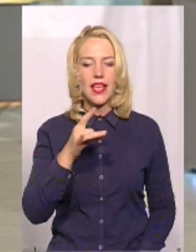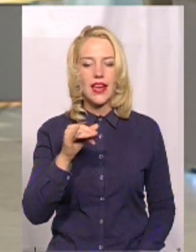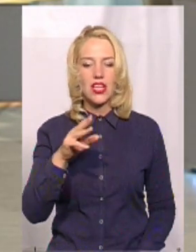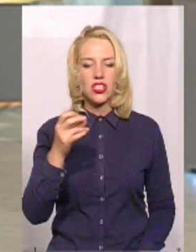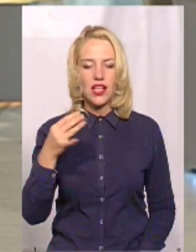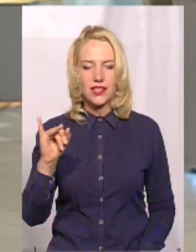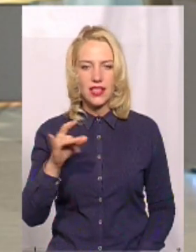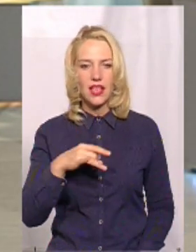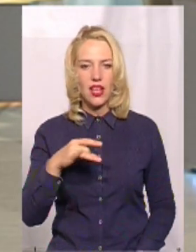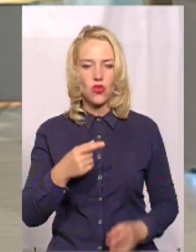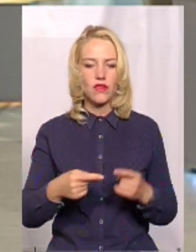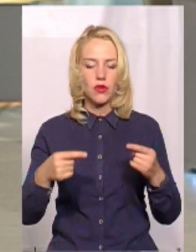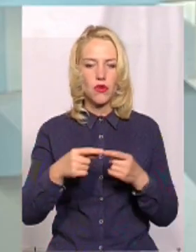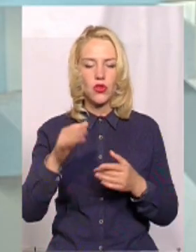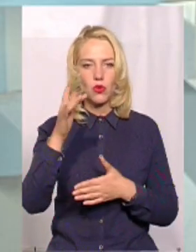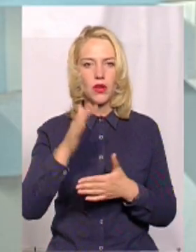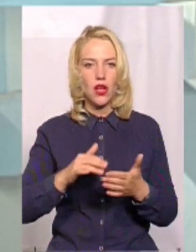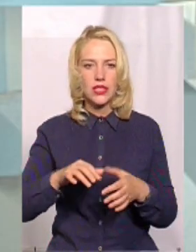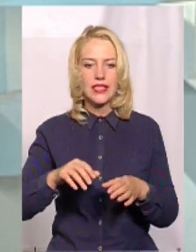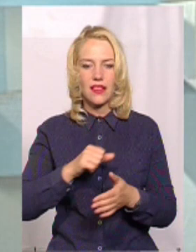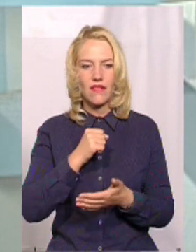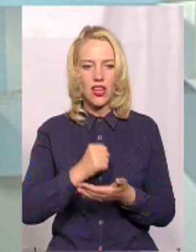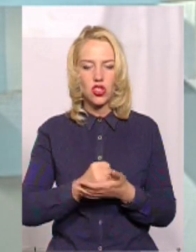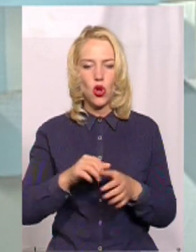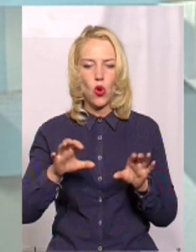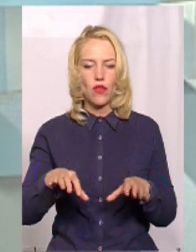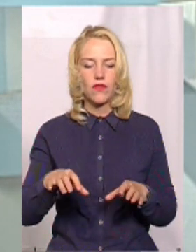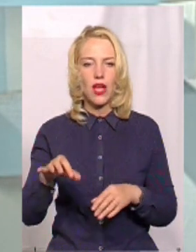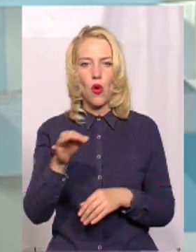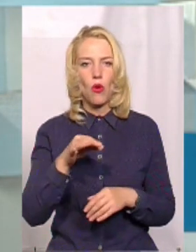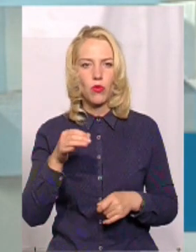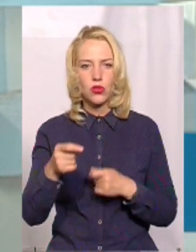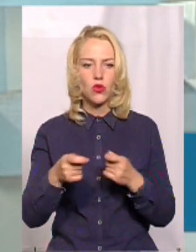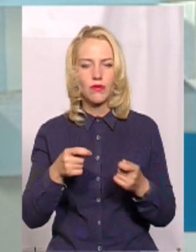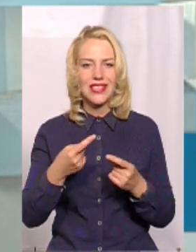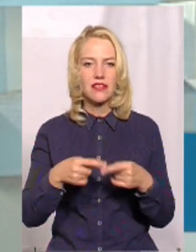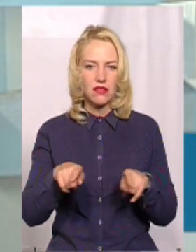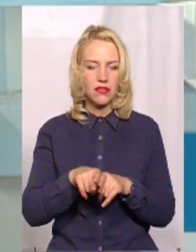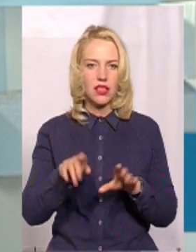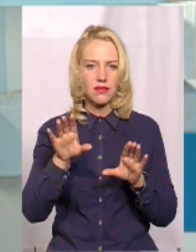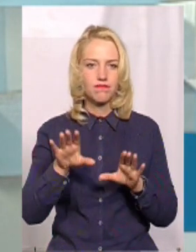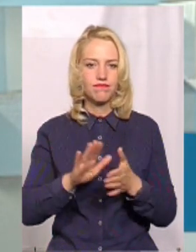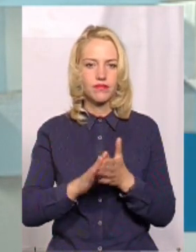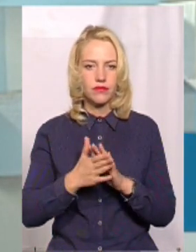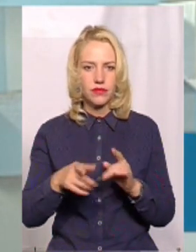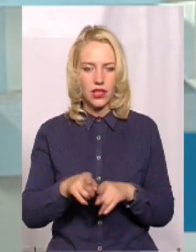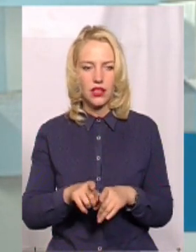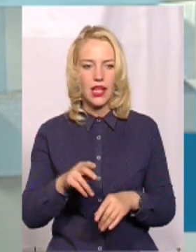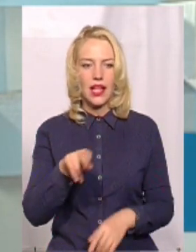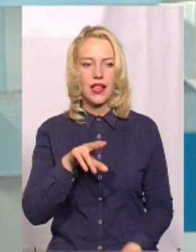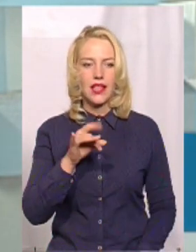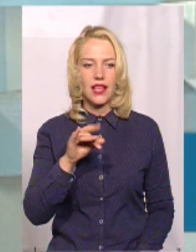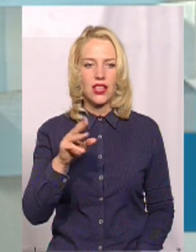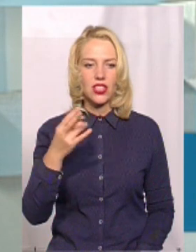Відповідно до переліку, затверджено головою адміністрації, іншого неможливо, тому що процедура так. В Дережнянському районі. Я